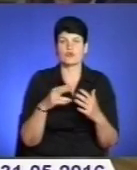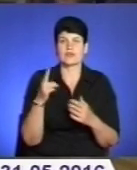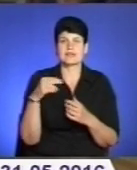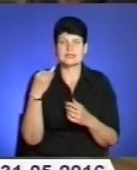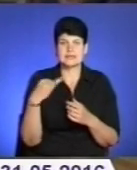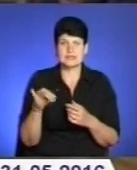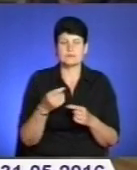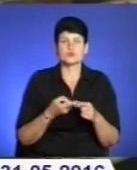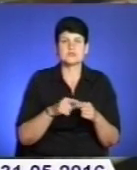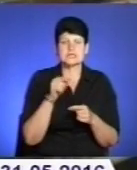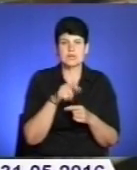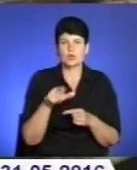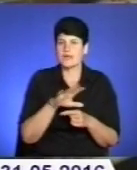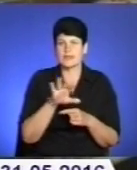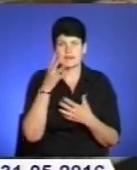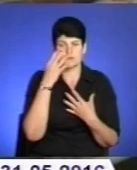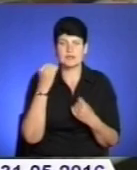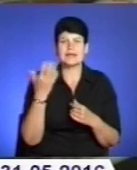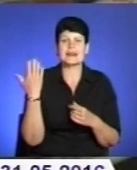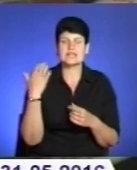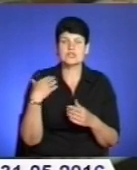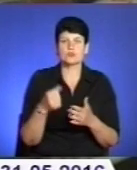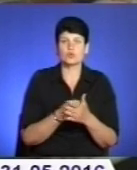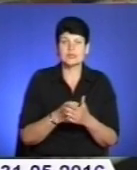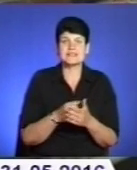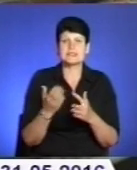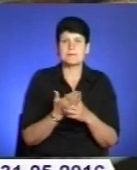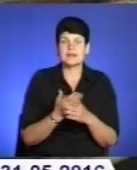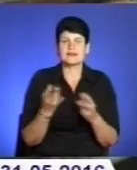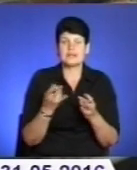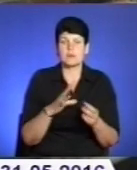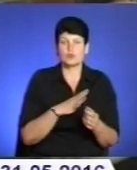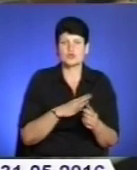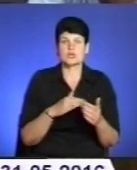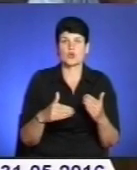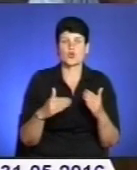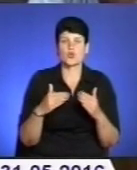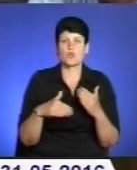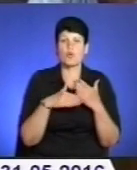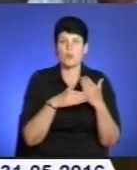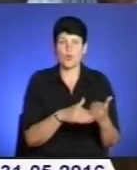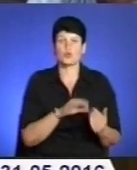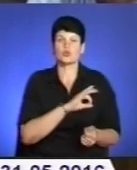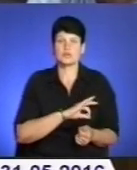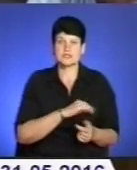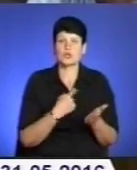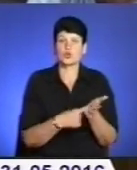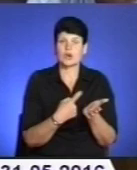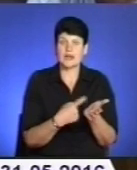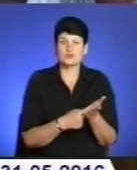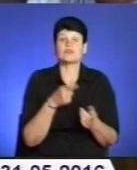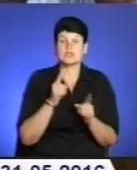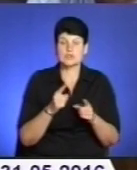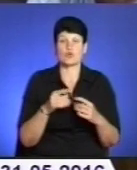про цих людей не забували. Раніше добровольцям, щоб добитися пільг, треба було за допомогою юристів доводити, що вони справді воювали за